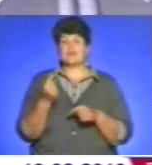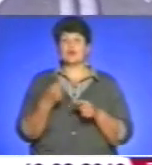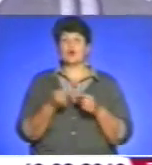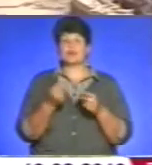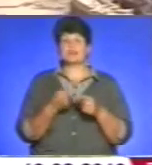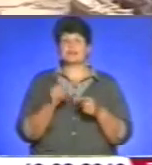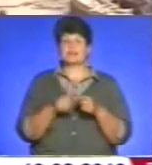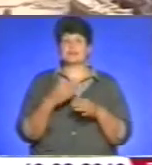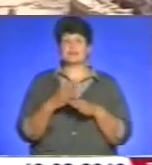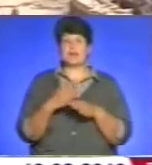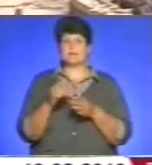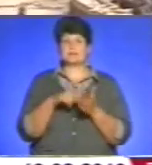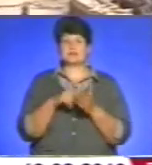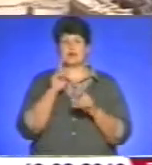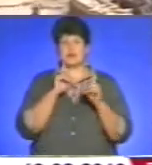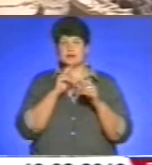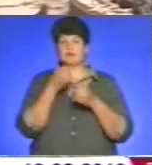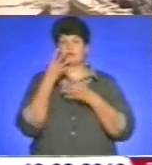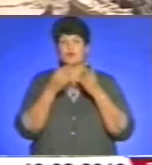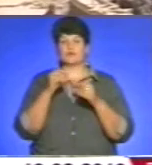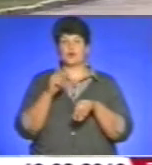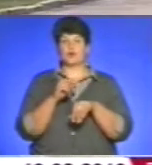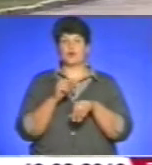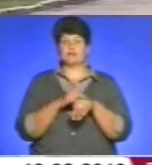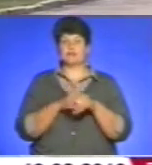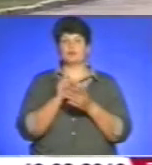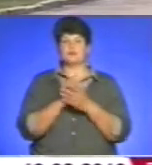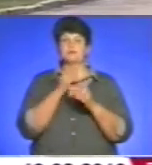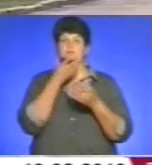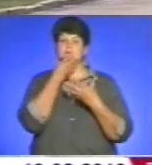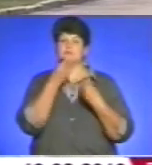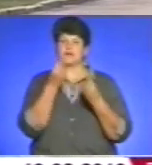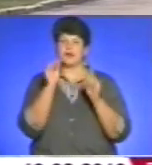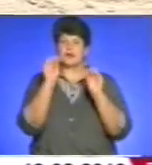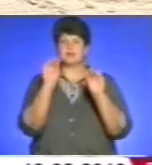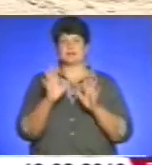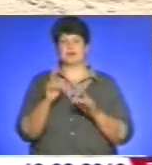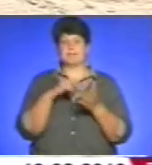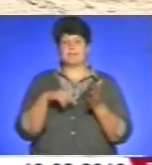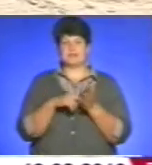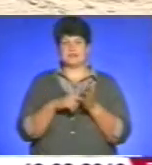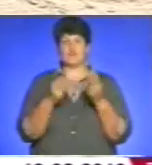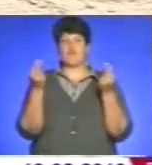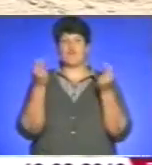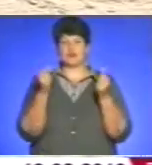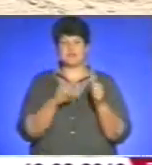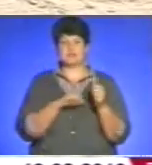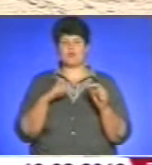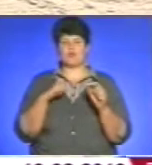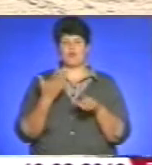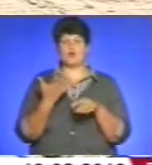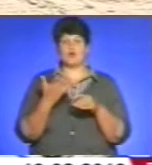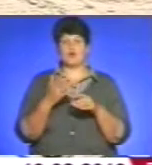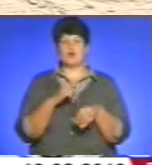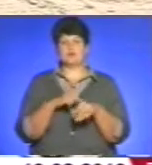міська рада. Квітковий годинник має прикрасити місто, каже міський голова Тернополя Сергій Надал. Вартість облаштування самого годинника об'єдеться